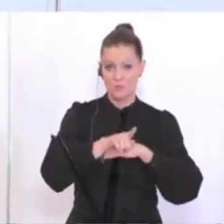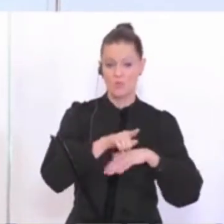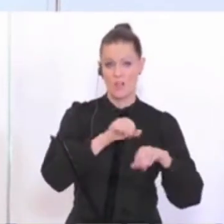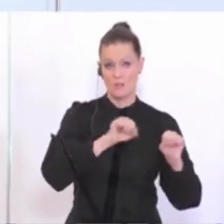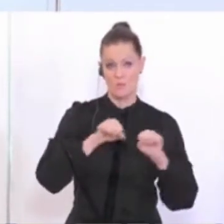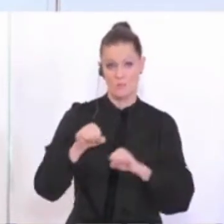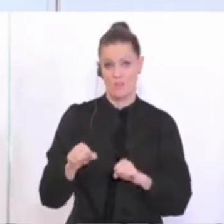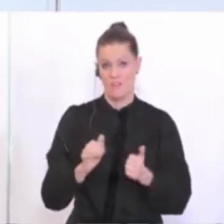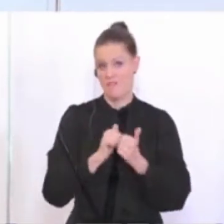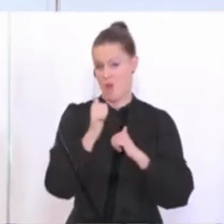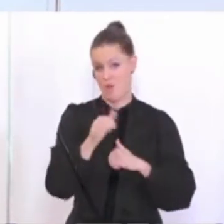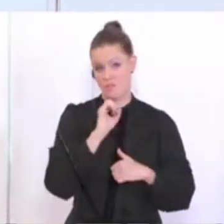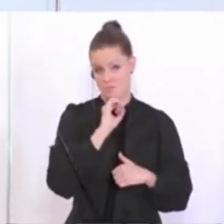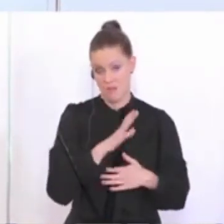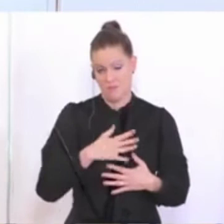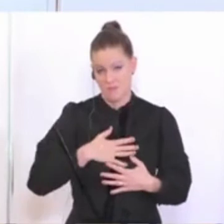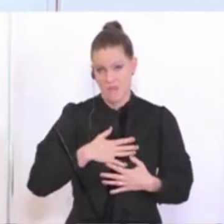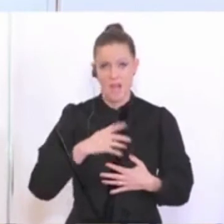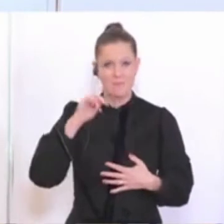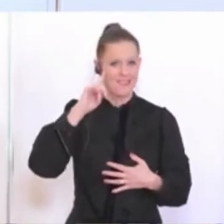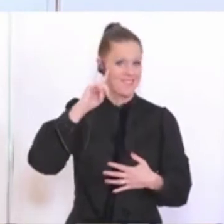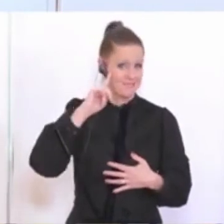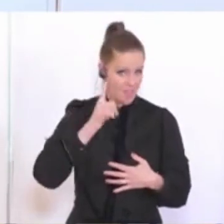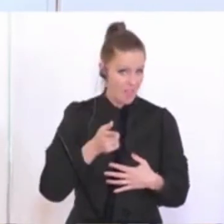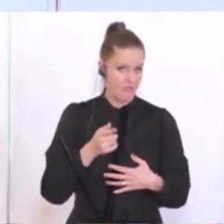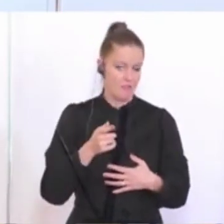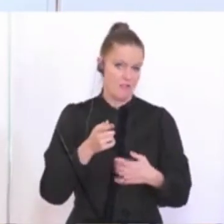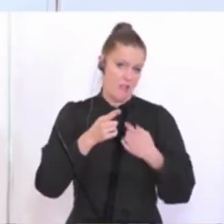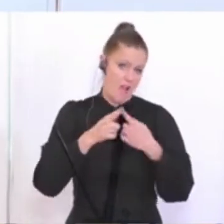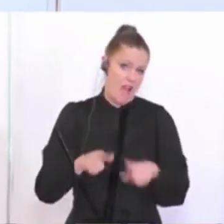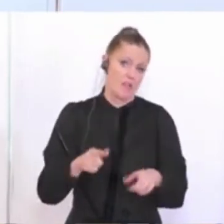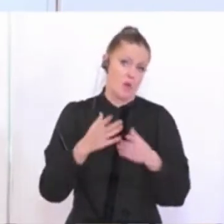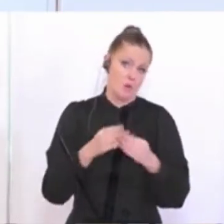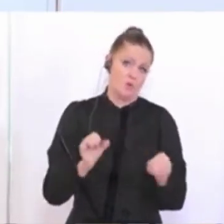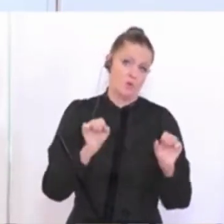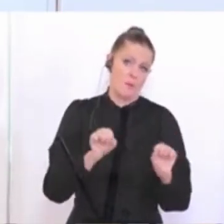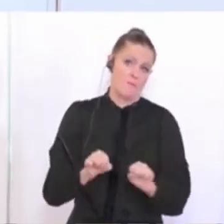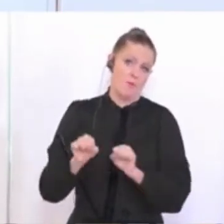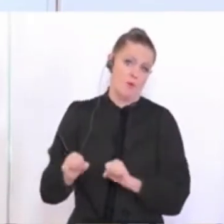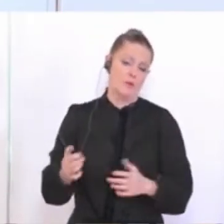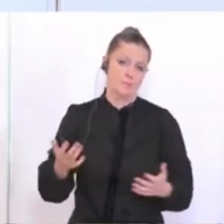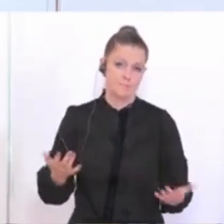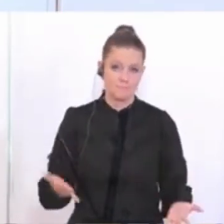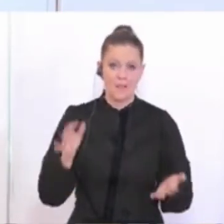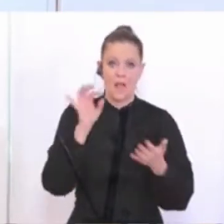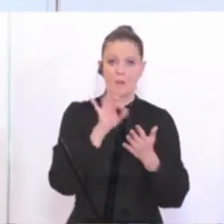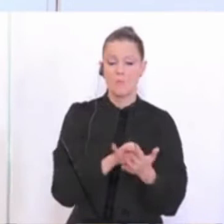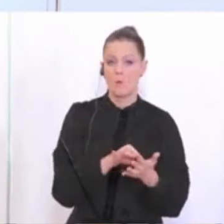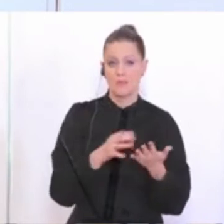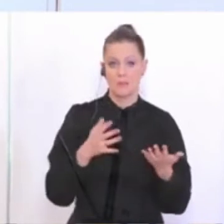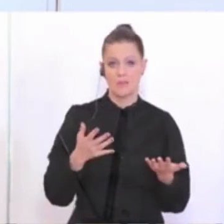will ich nicht allzu viel vorwegnehmen, aber ich denke, dass da andere Lösungen möglich werden. Nur momentan